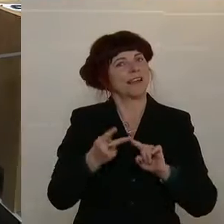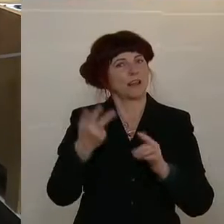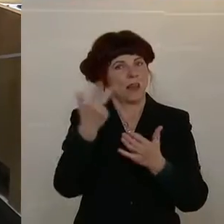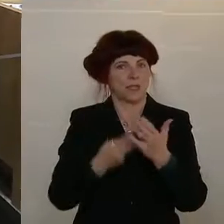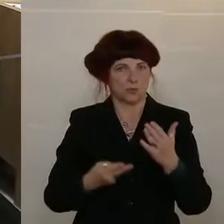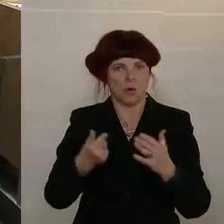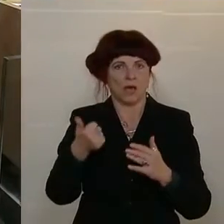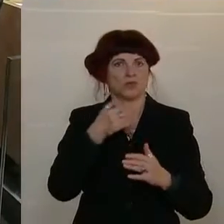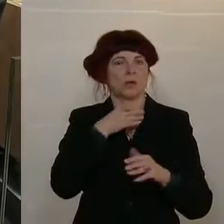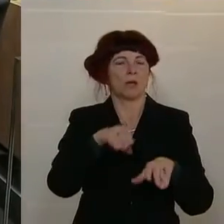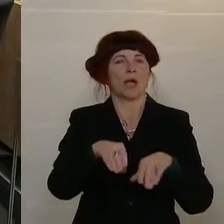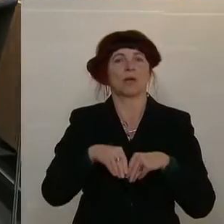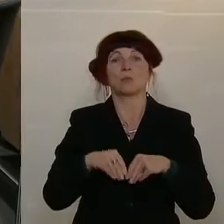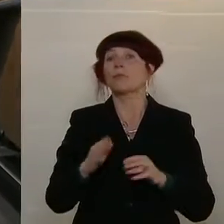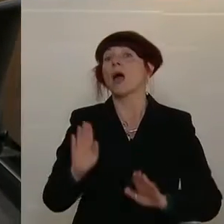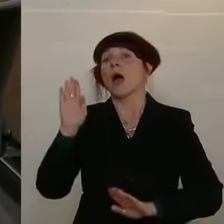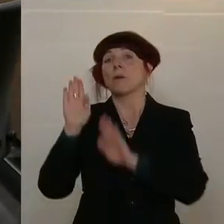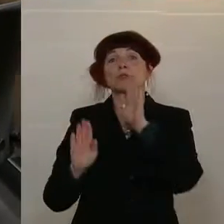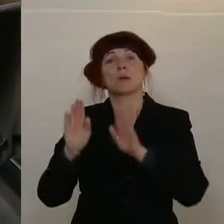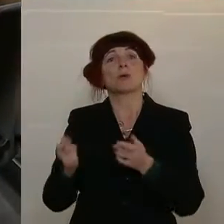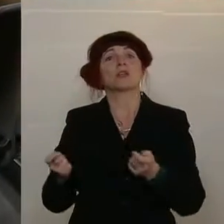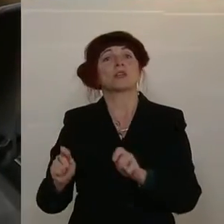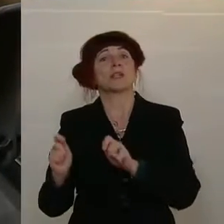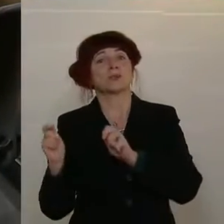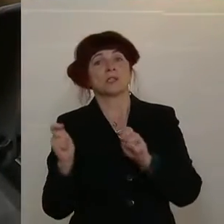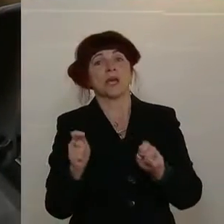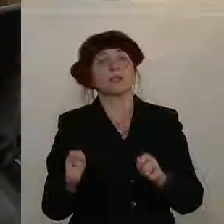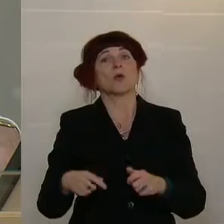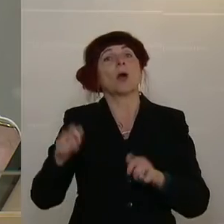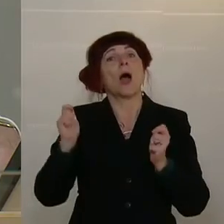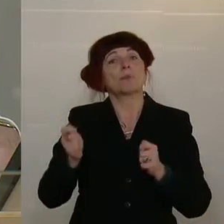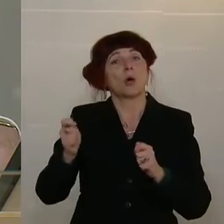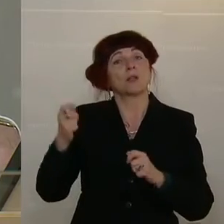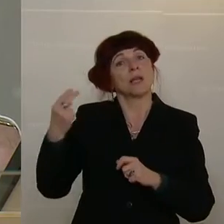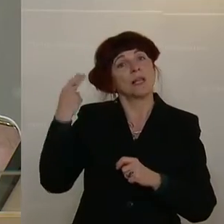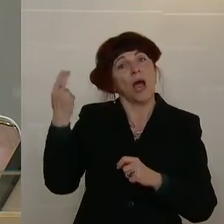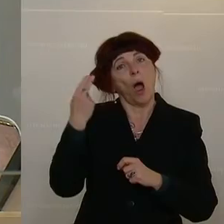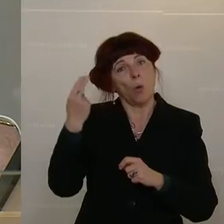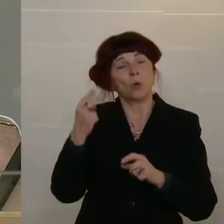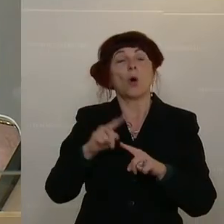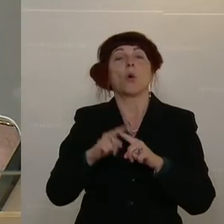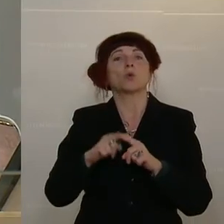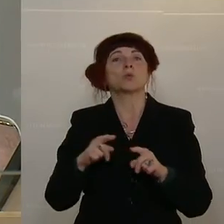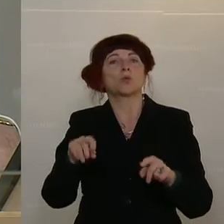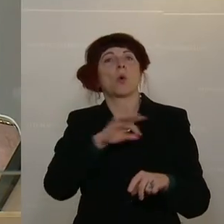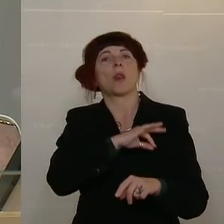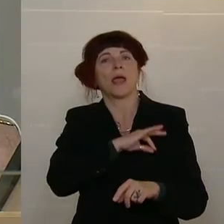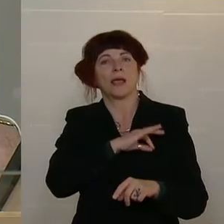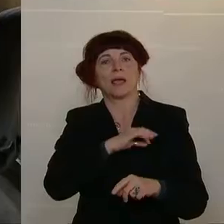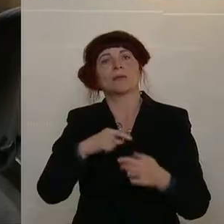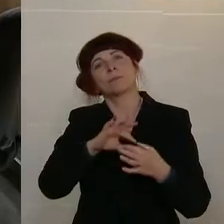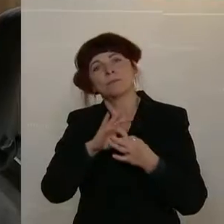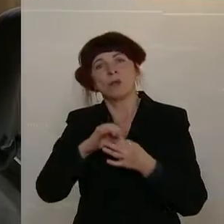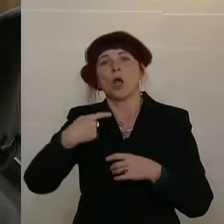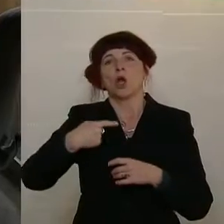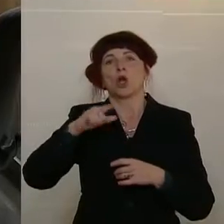angenommen. Abstimmung über den Entschließungsantrag der Abgeordneten Walter Rauch, Kolleginnen und Kollegen betreffend, Glyphosat,